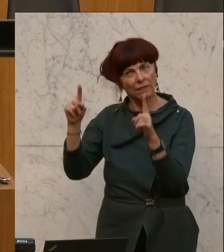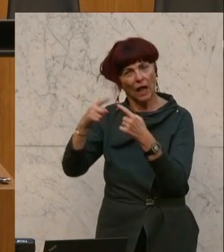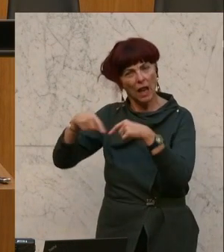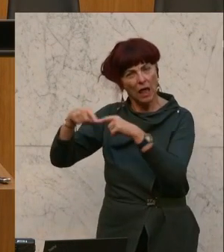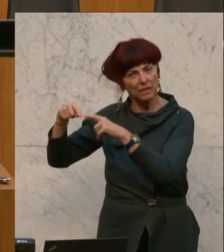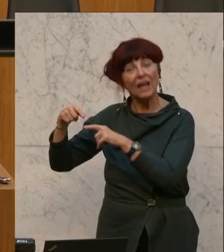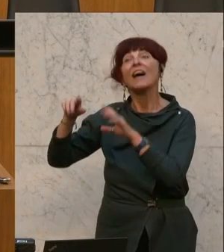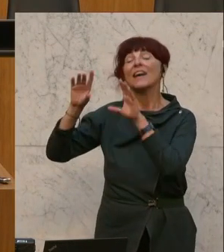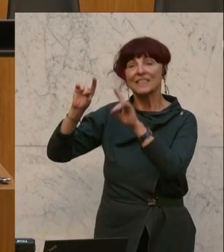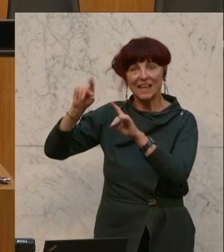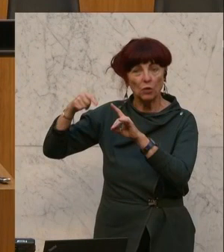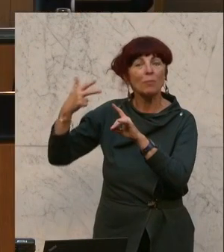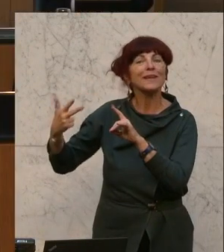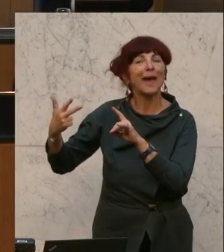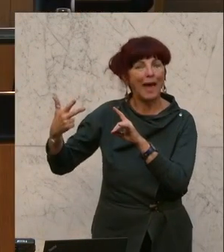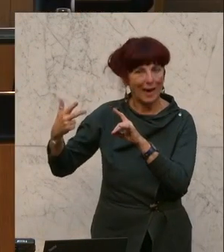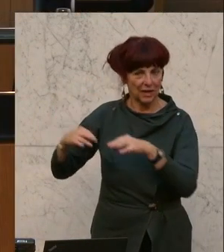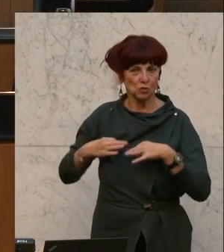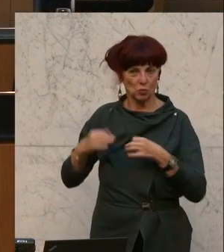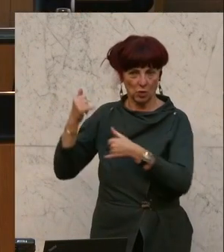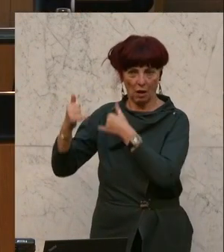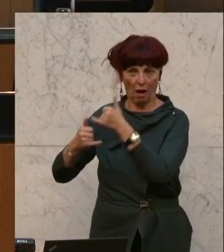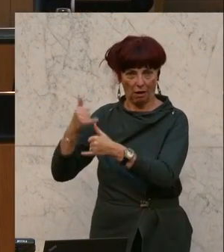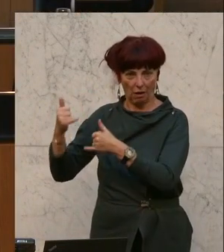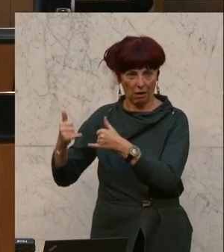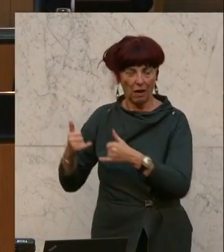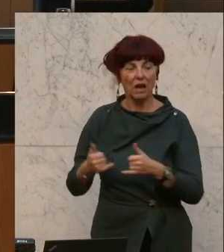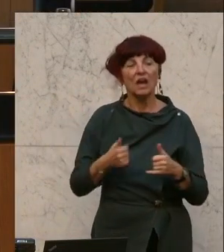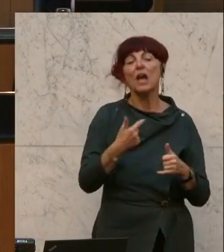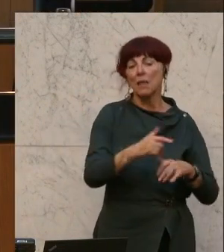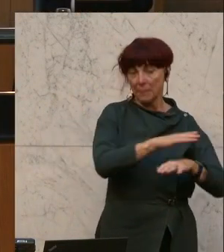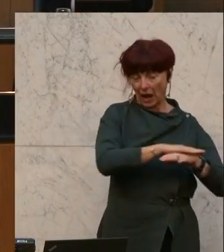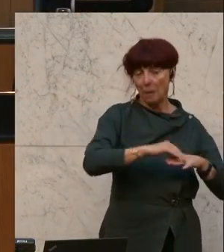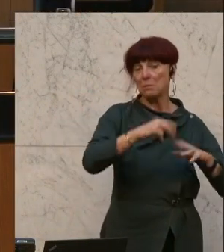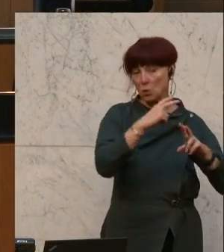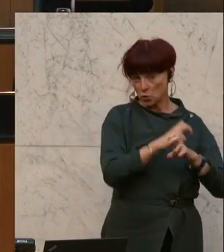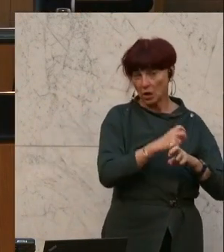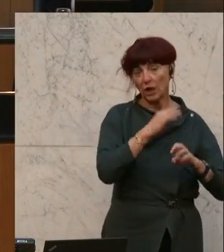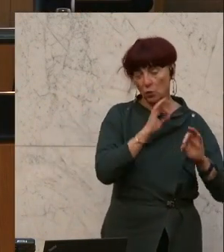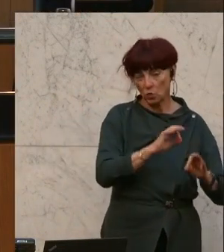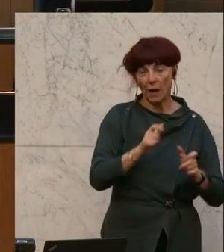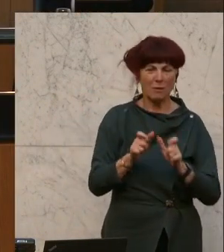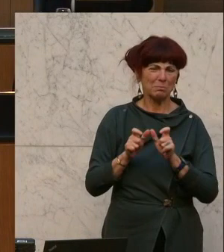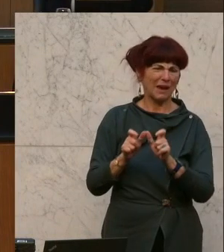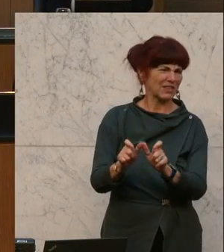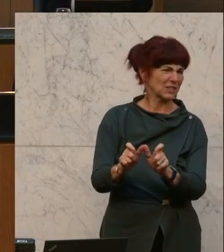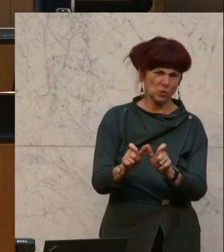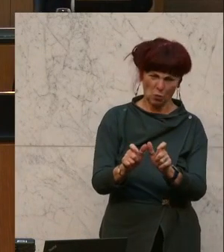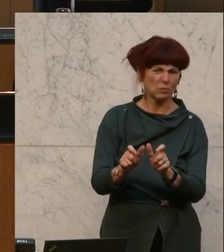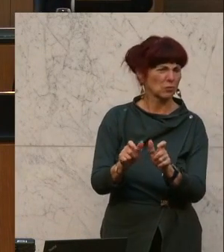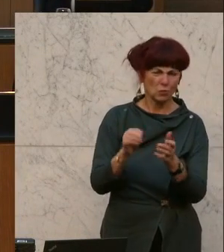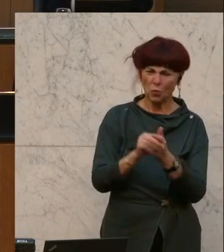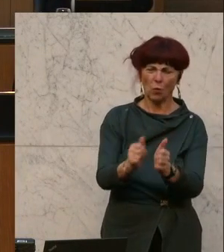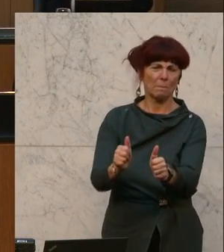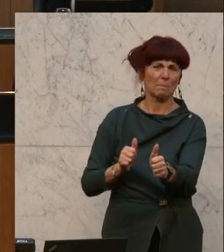ab dem 65. Lebensjahr. Das heißt, wir sind in Österreich manchmal gut bei der Therapie, aber bei der Prävention gibt es einen Nachholbedarf.